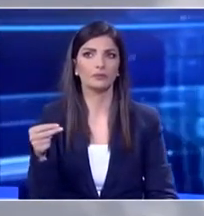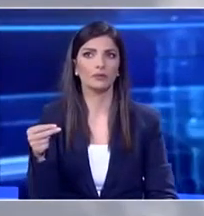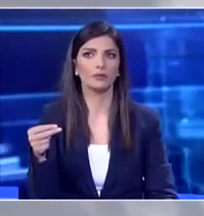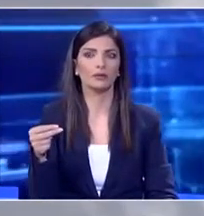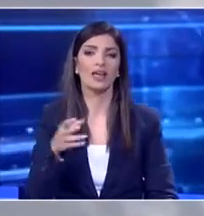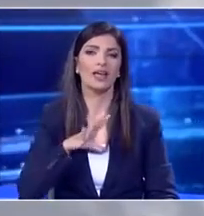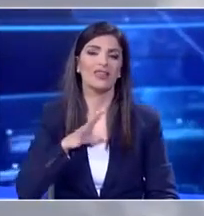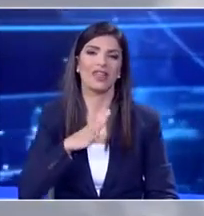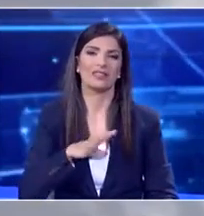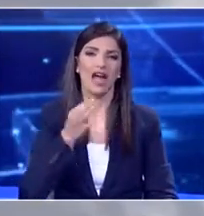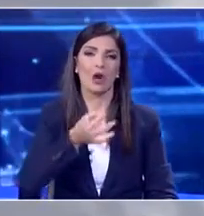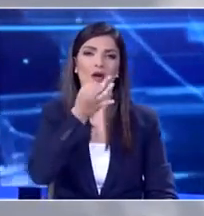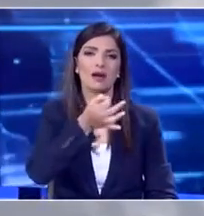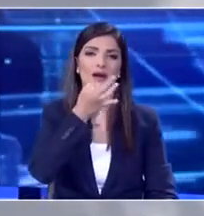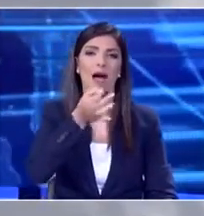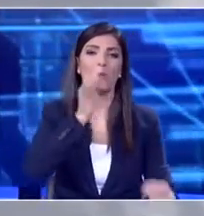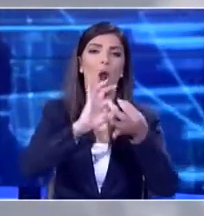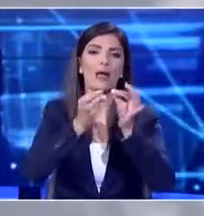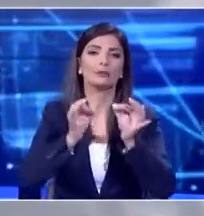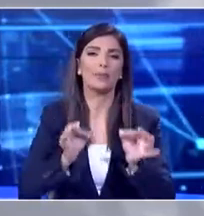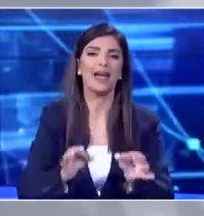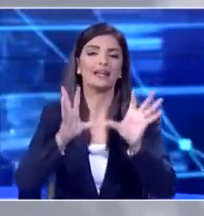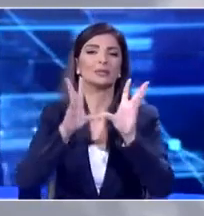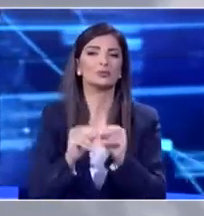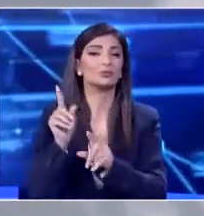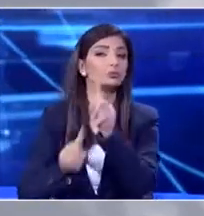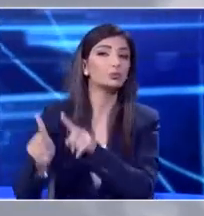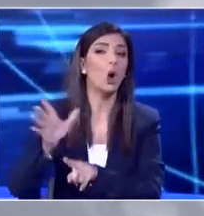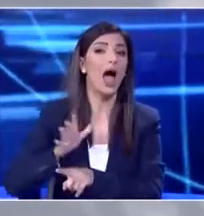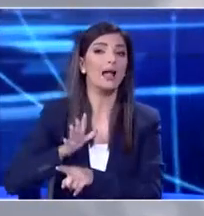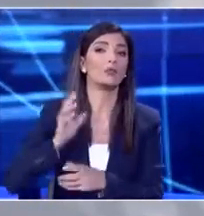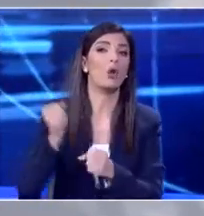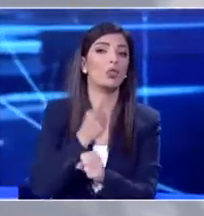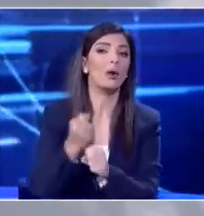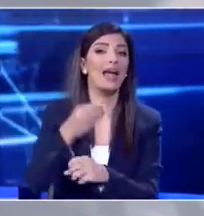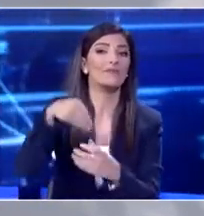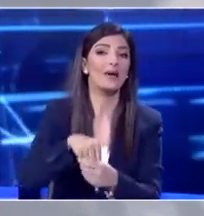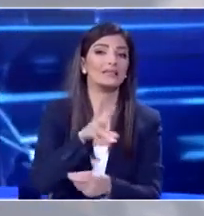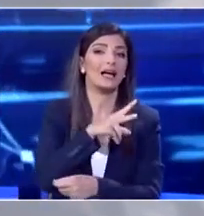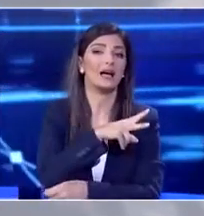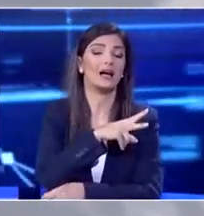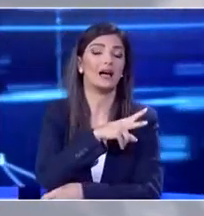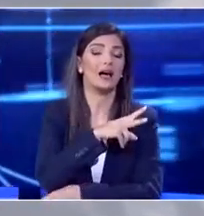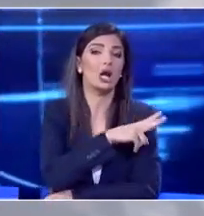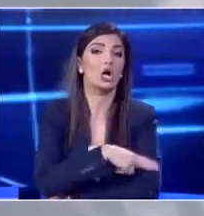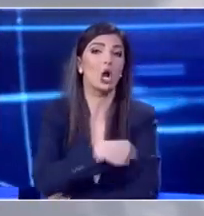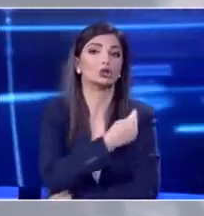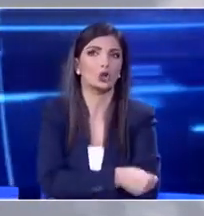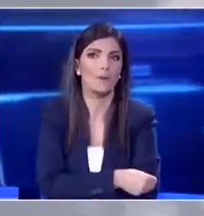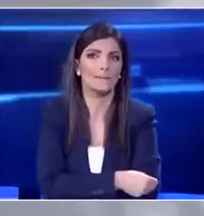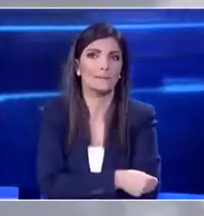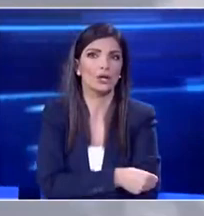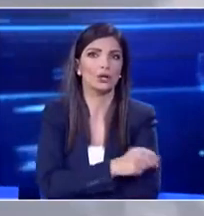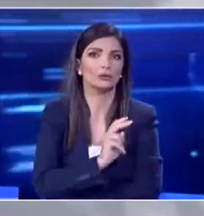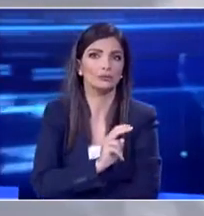Δεν ήθελα να δώσω περισσότερο λεπτό Είναι προσωπικά εδωμένα Και δεν μπορούμε να δώσουμε εμείς τα προσωπικά εδωμένα Τους συγκεκριμένους ασθενείς Ενημερώθηκαν οι ασθενείς και